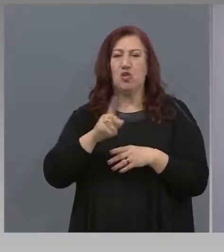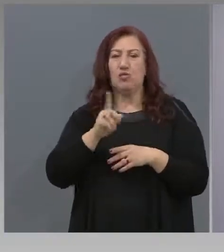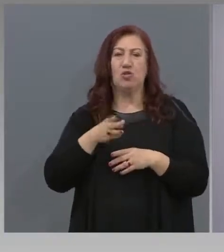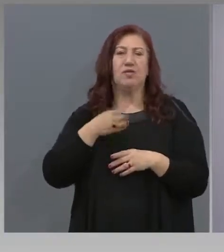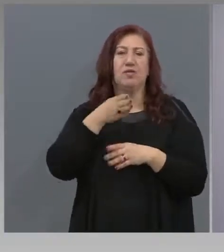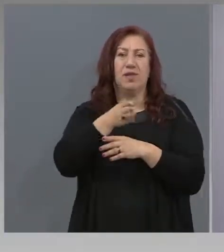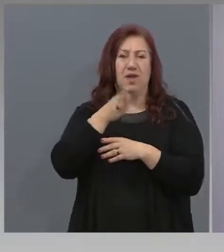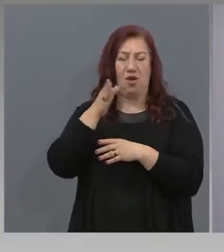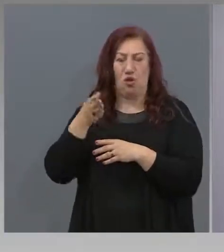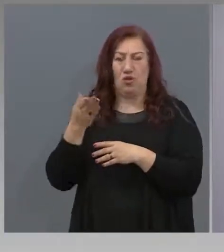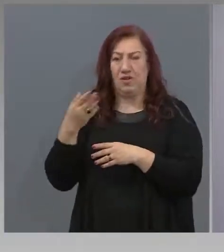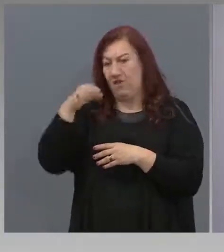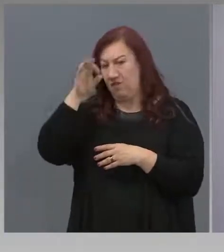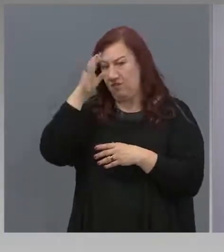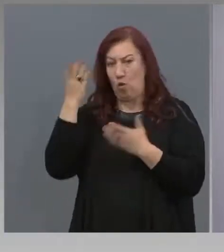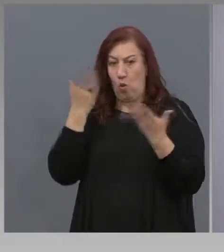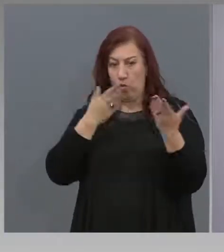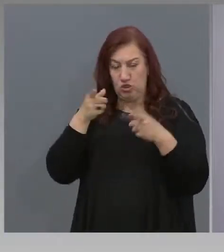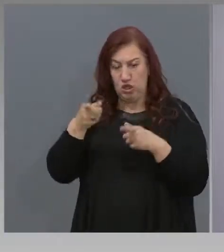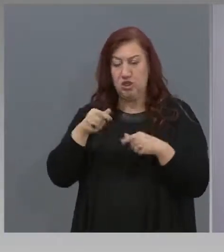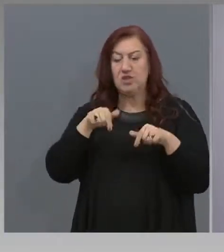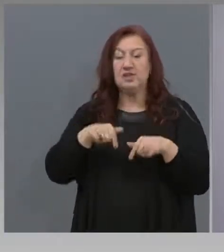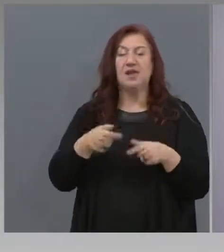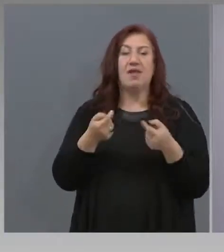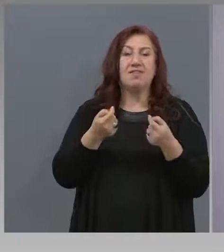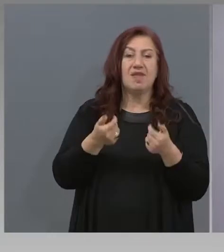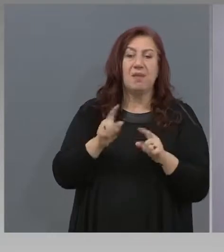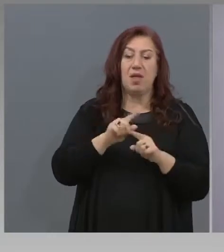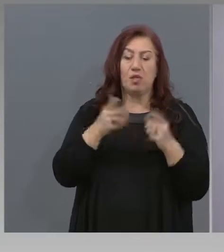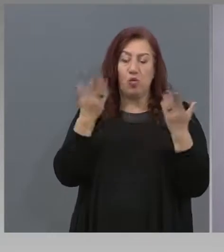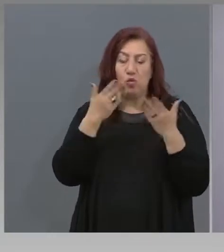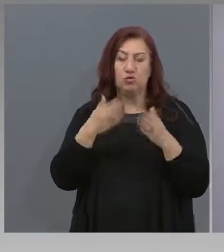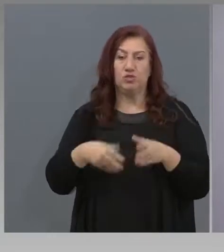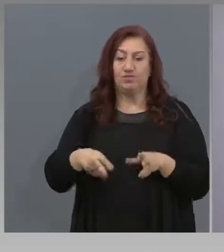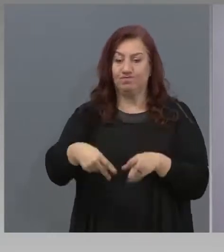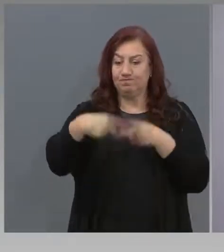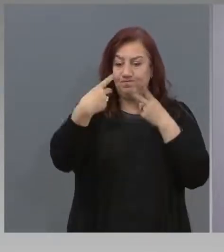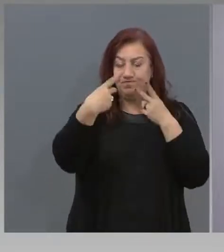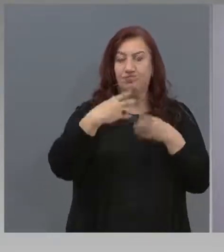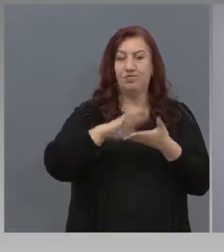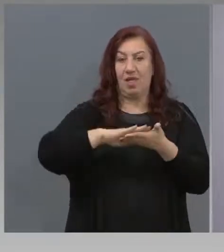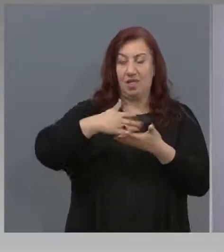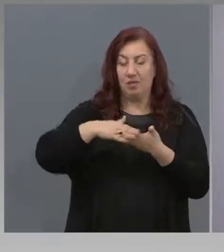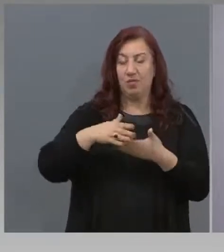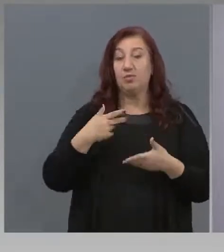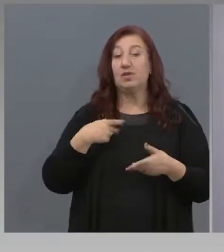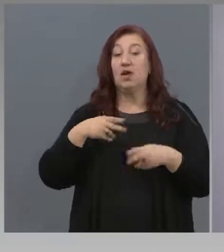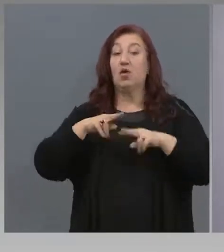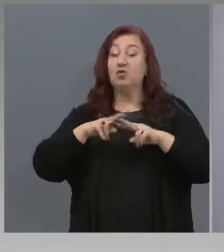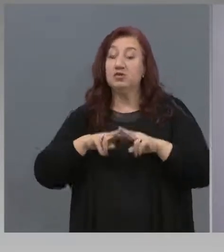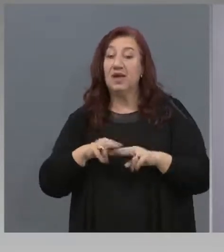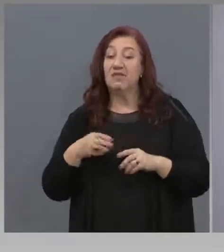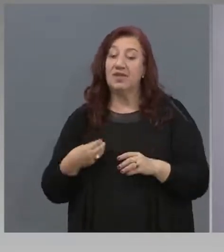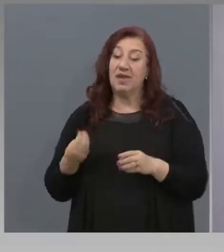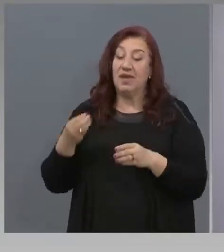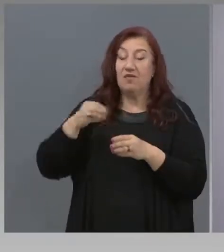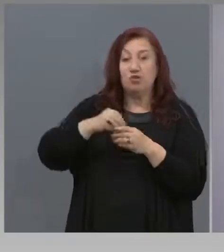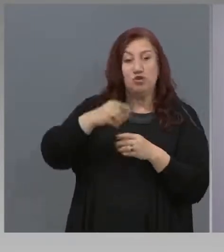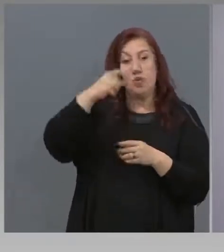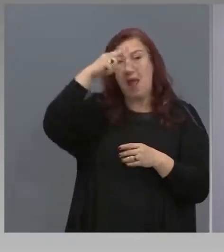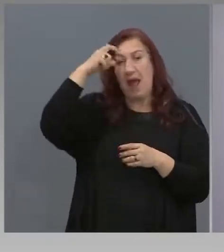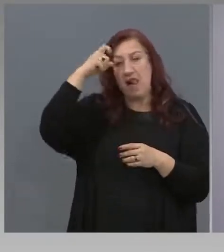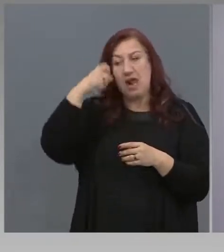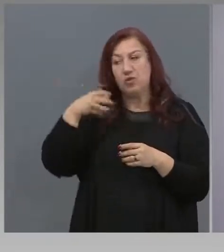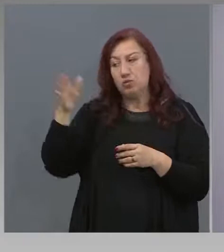сега са най-малко включени в електронно обучение. Остава през викателство да ги включим ефективно и през летните занимания. А що се отнася до